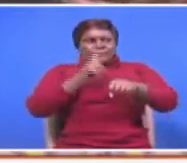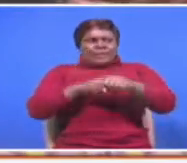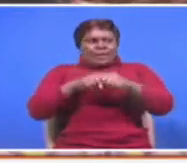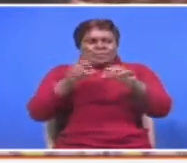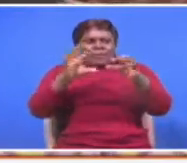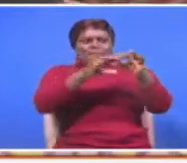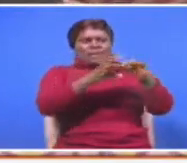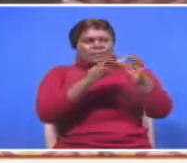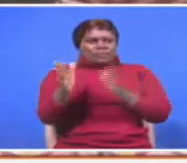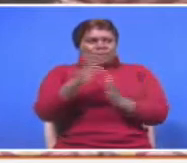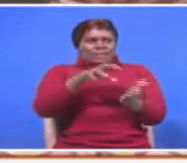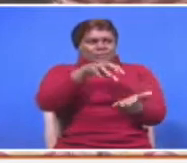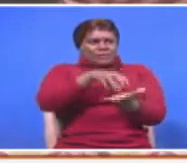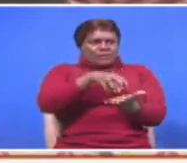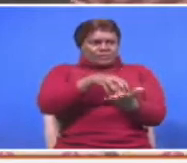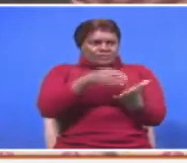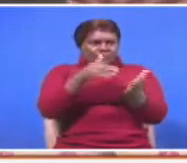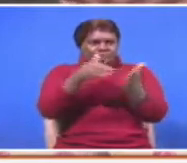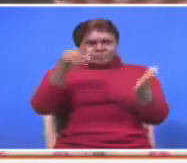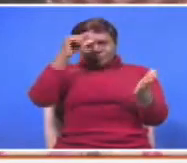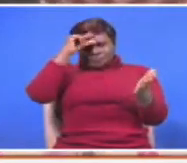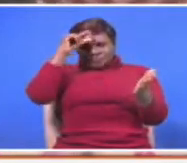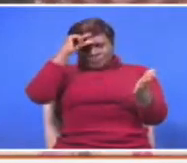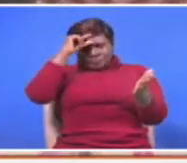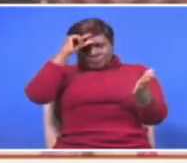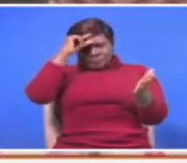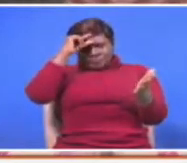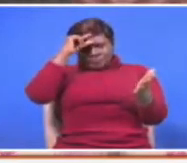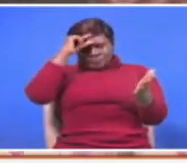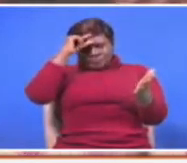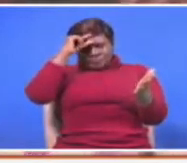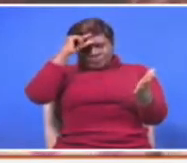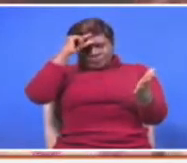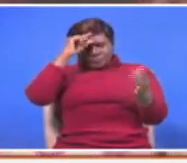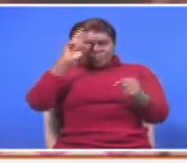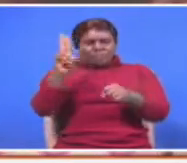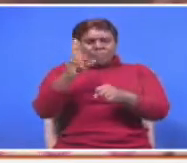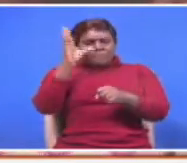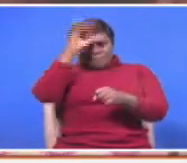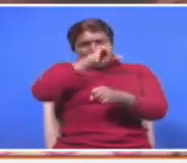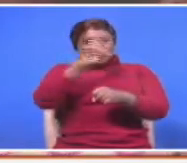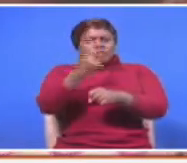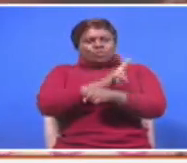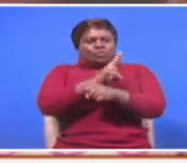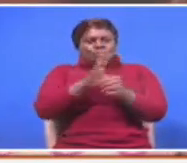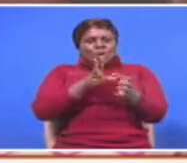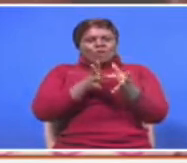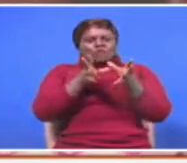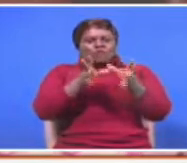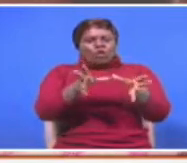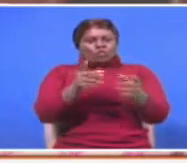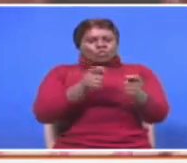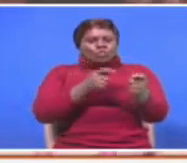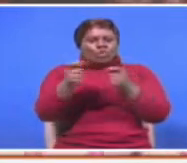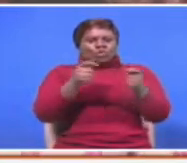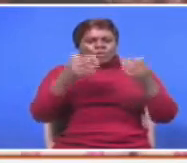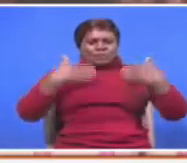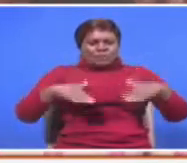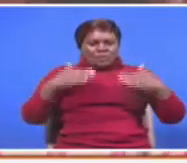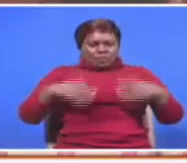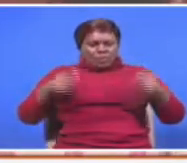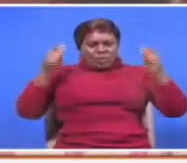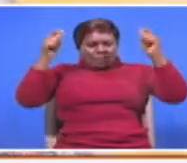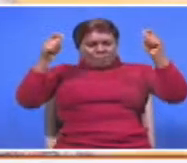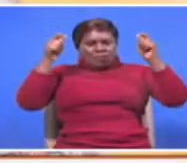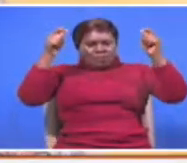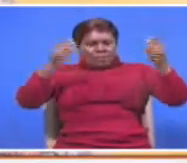ya zimio inaanda kesi, didi ya serikali ina na yaugusia, matumizi mabaya ya na ya nguvu kukabiliana na waanda manaji wa